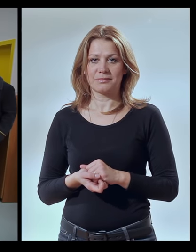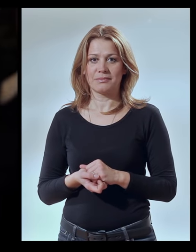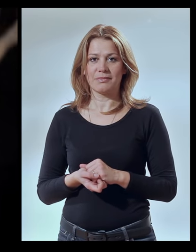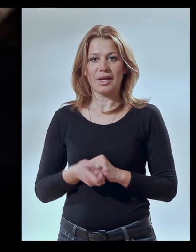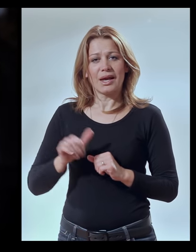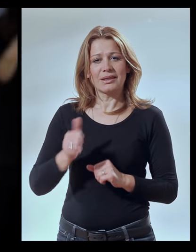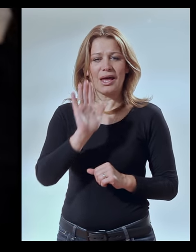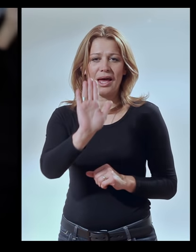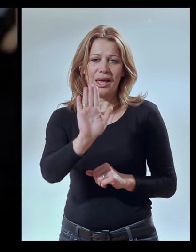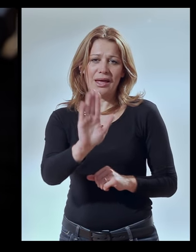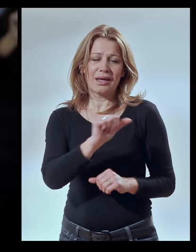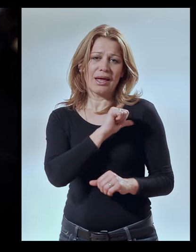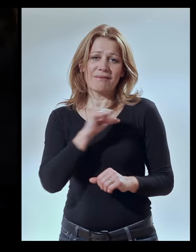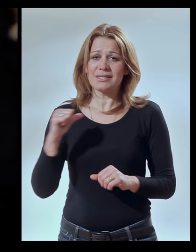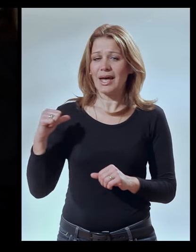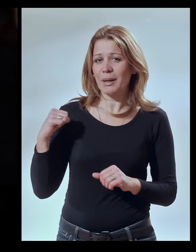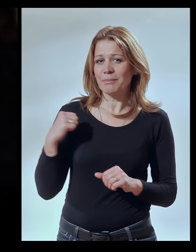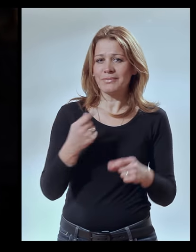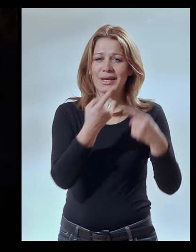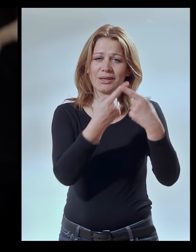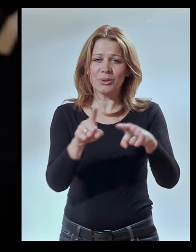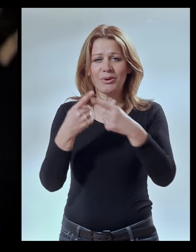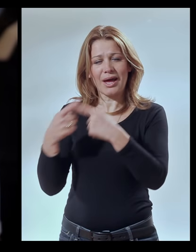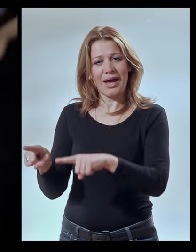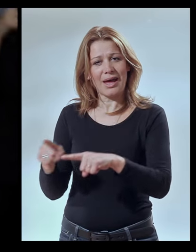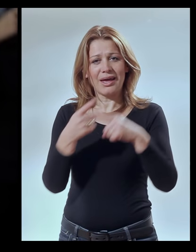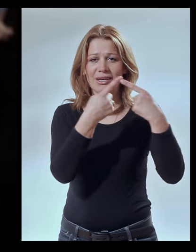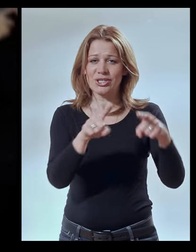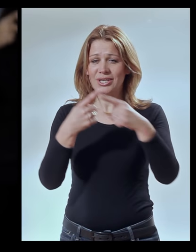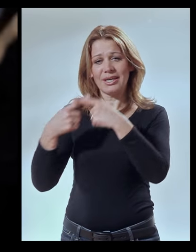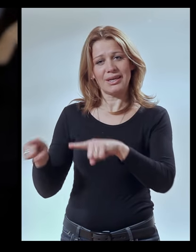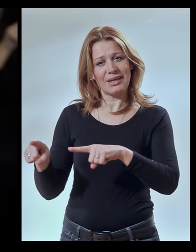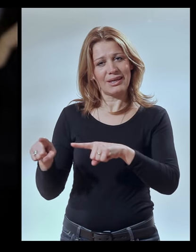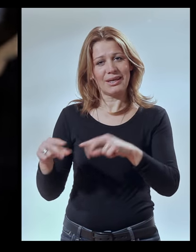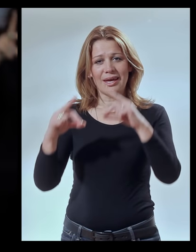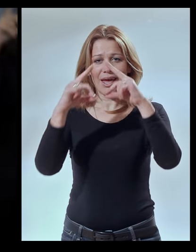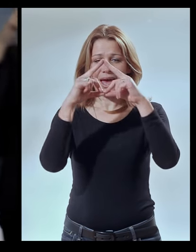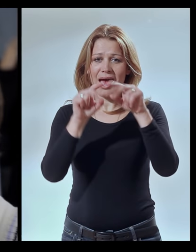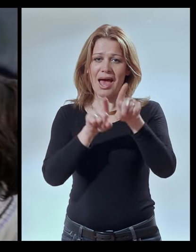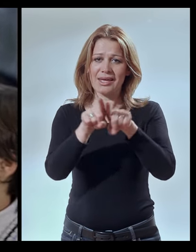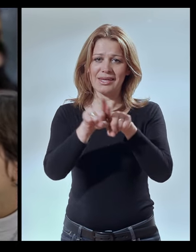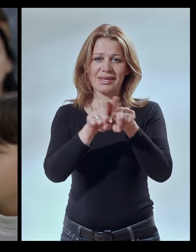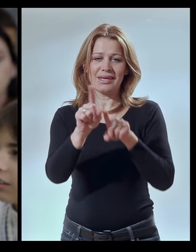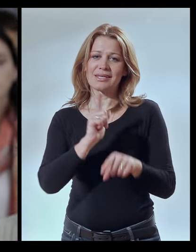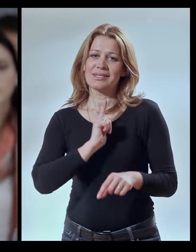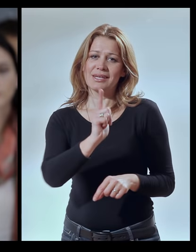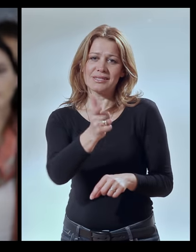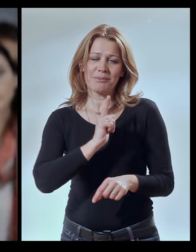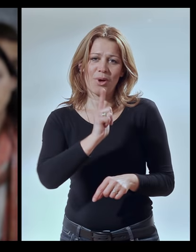Jer tako sam drugači A